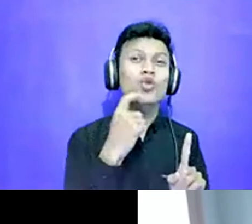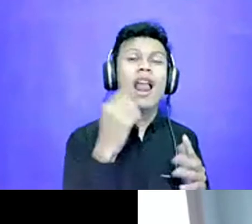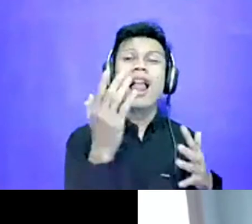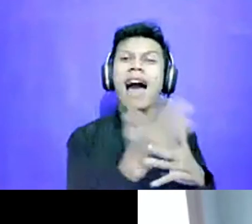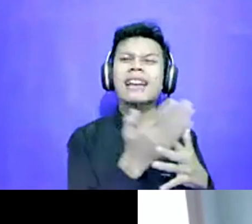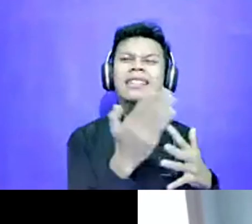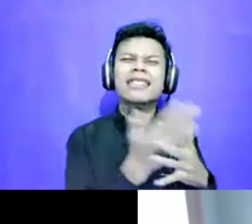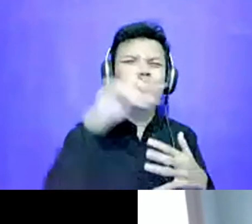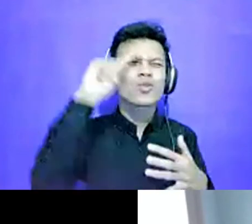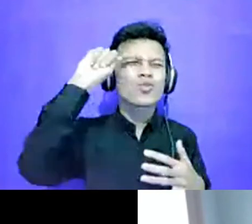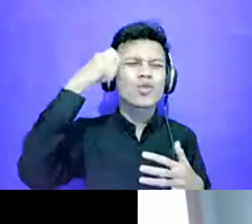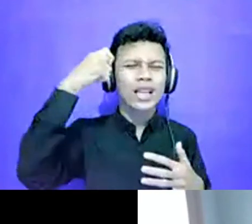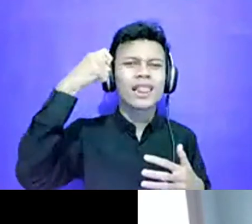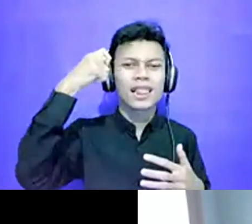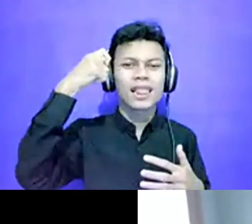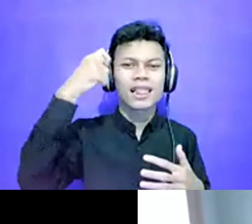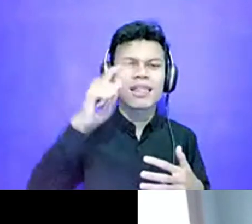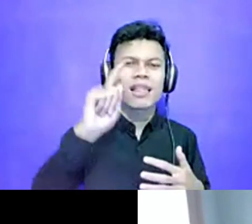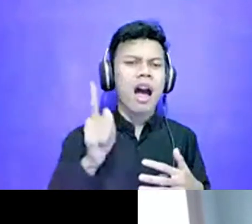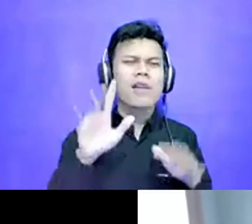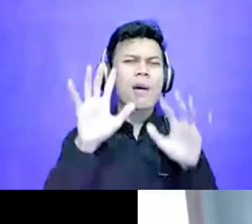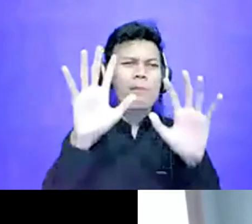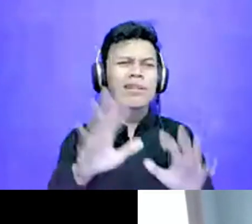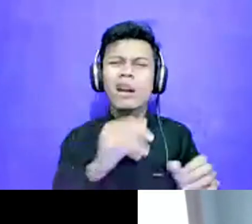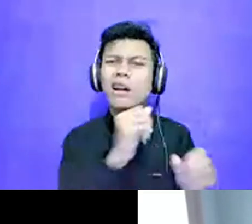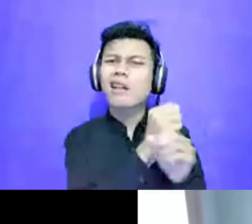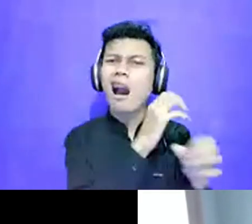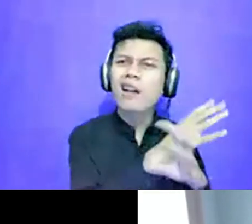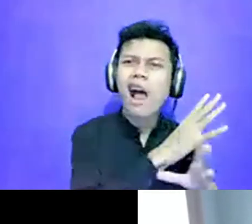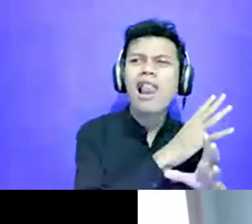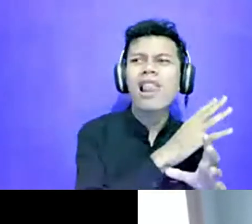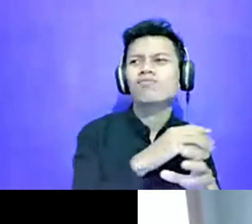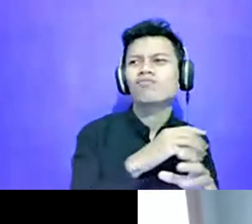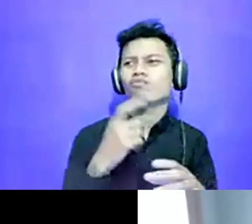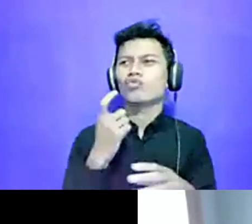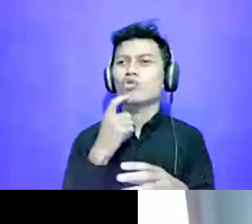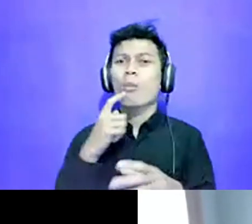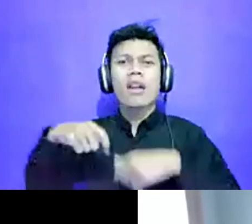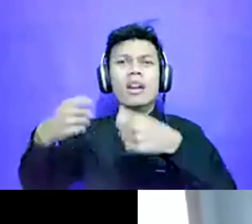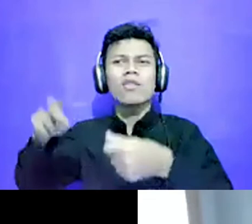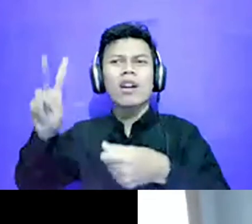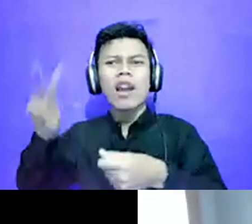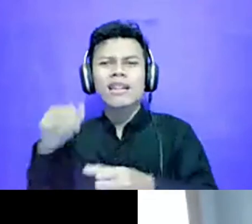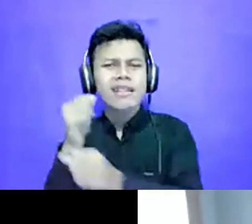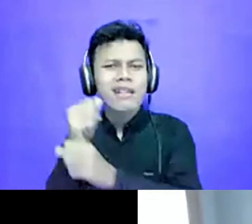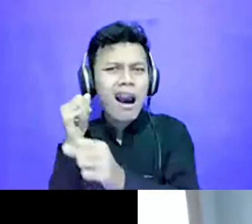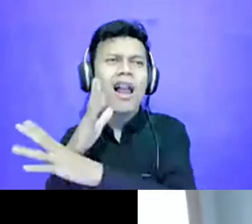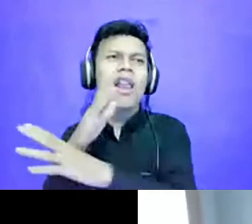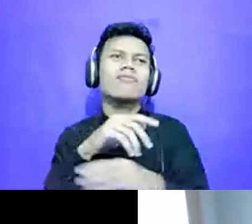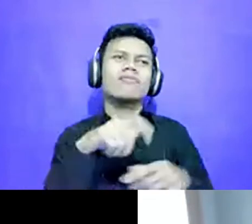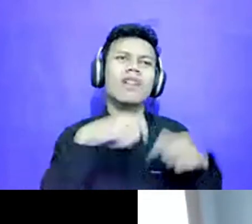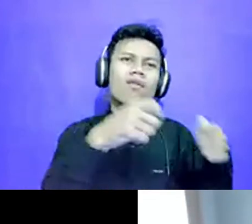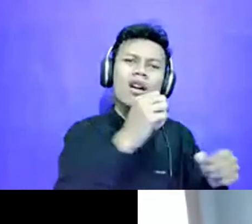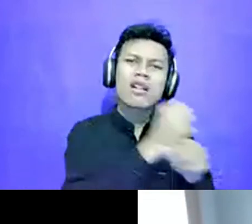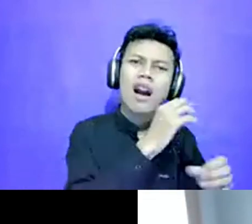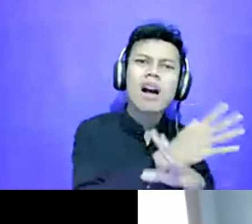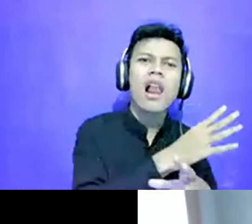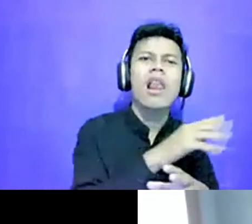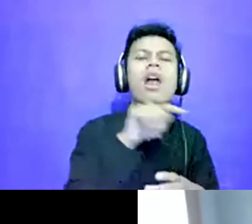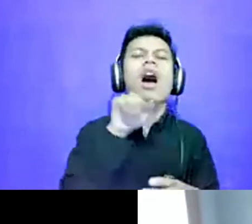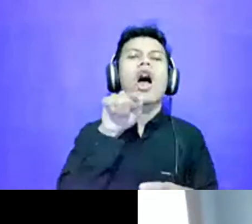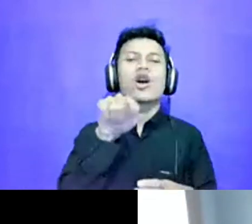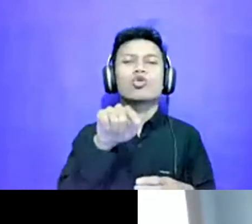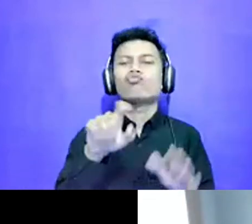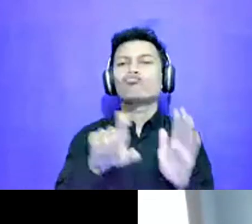yang susah. Ada banyak yang gagal, coba lagi gagal. Tapi itu adalah salah satu kritiknya.